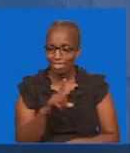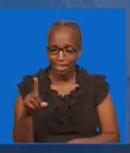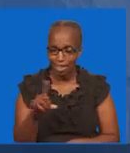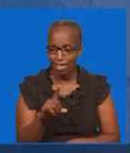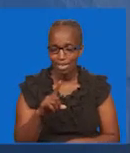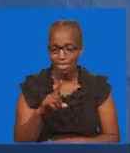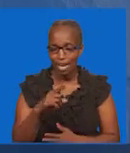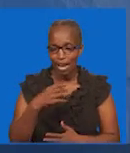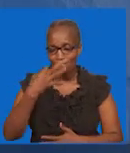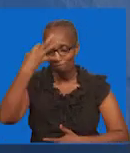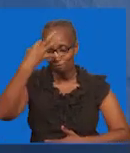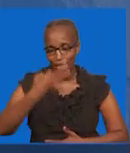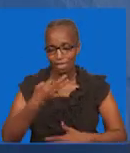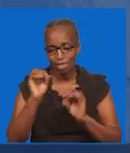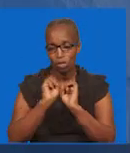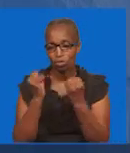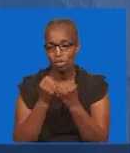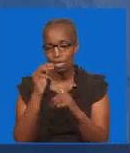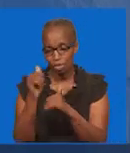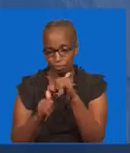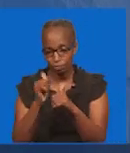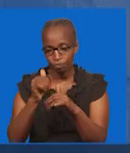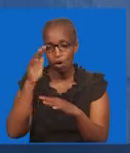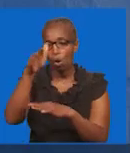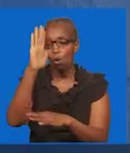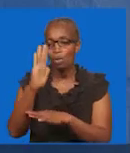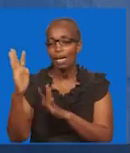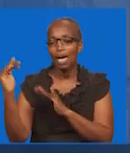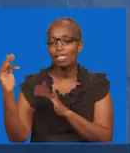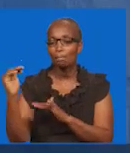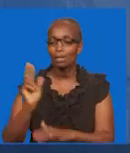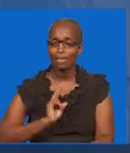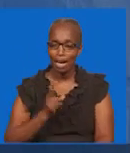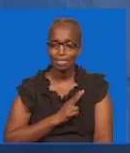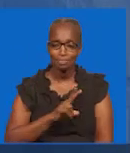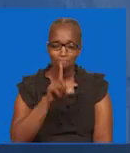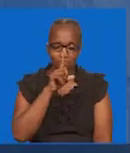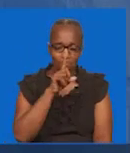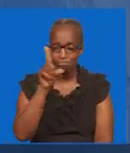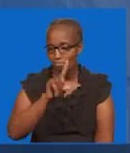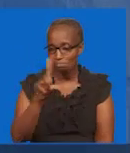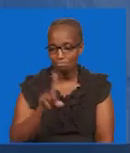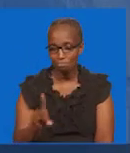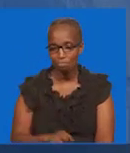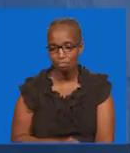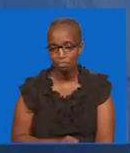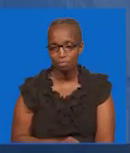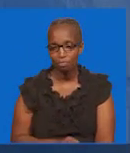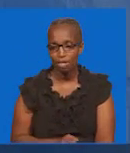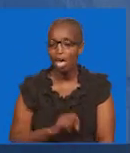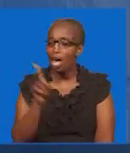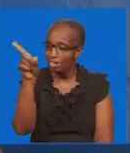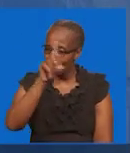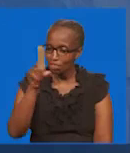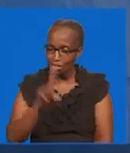Facing the society Around your place The Lord expect You know to keep silent In the face of such threats